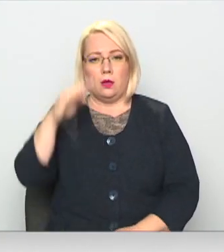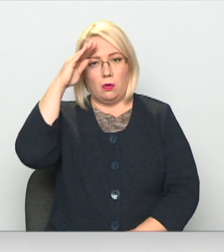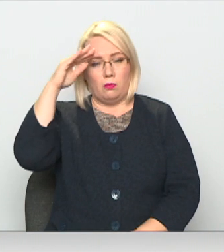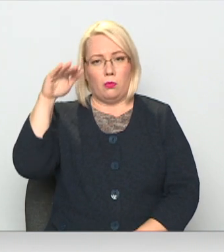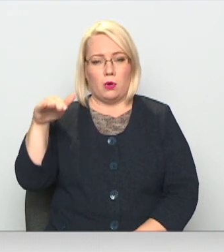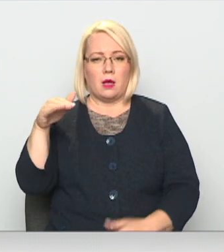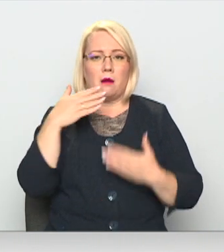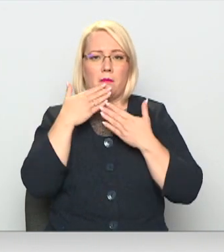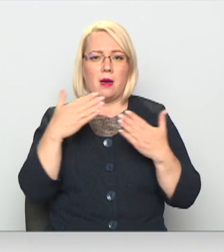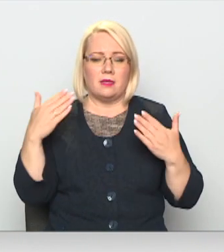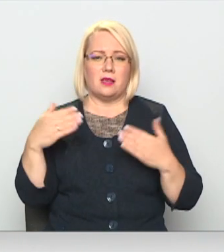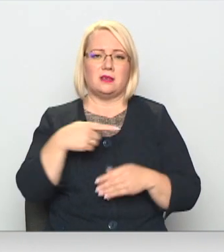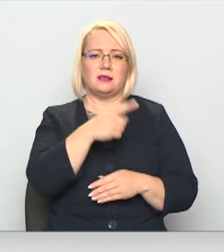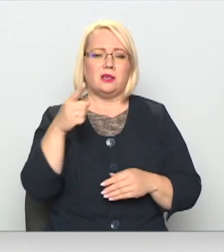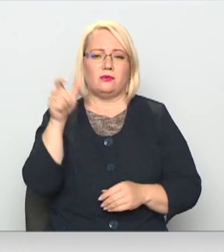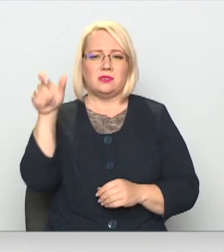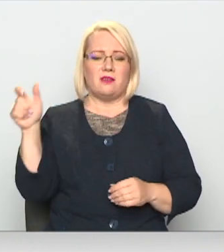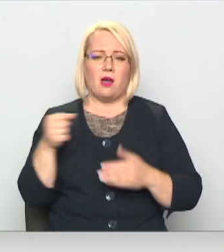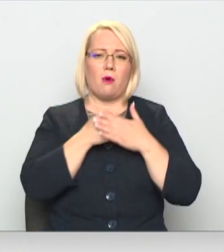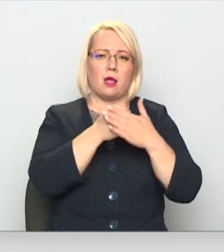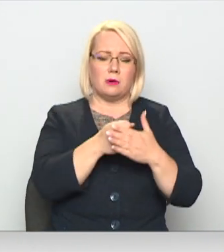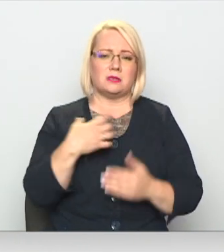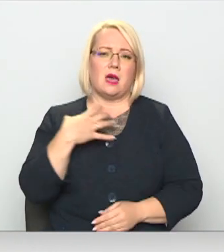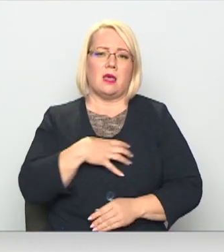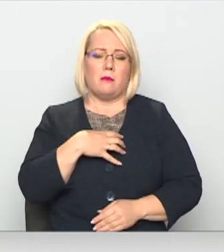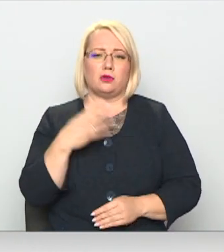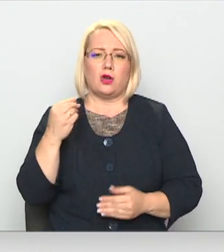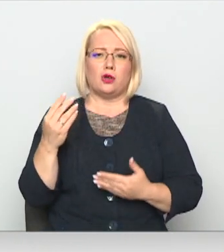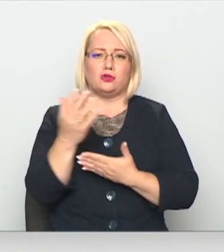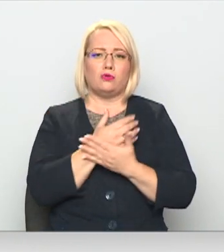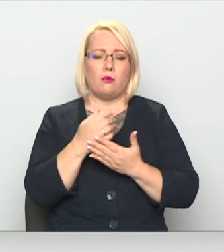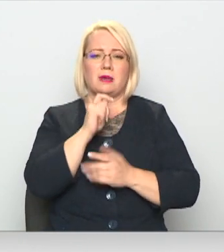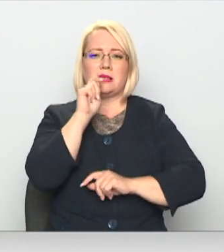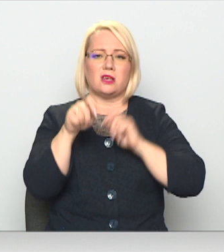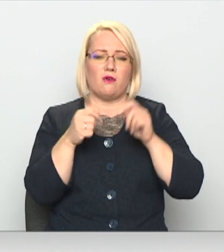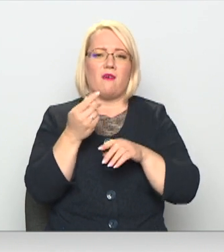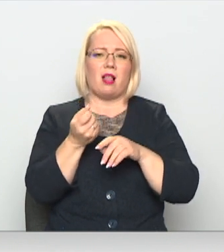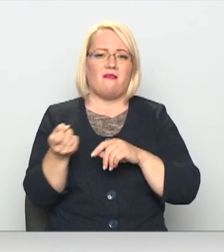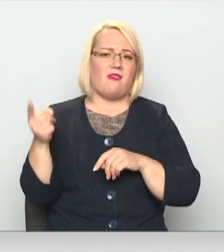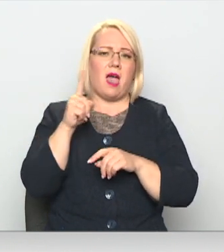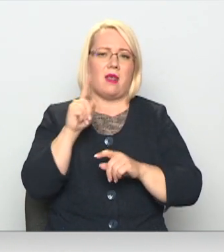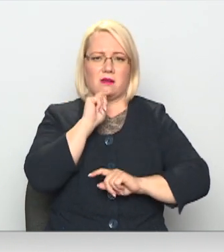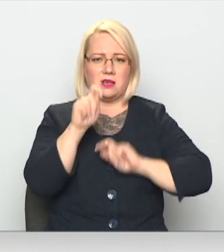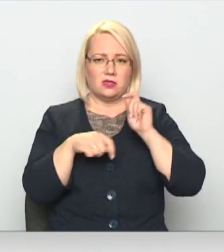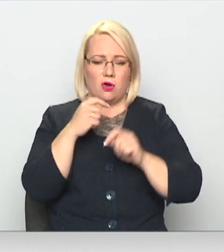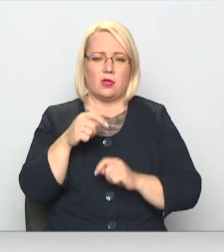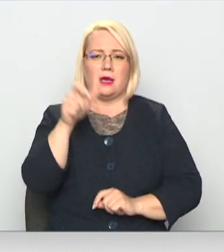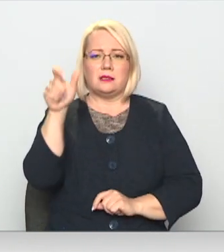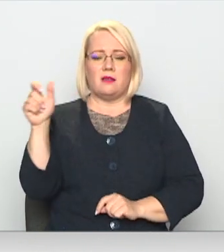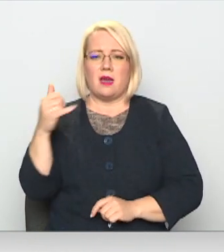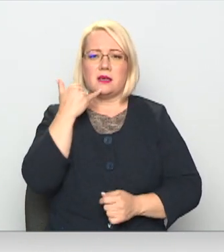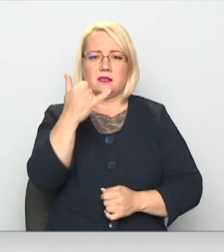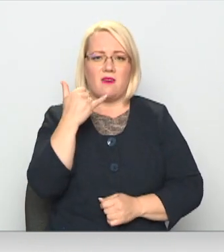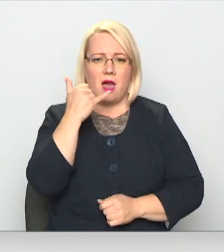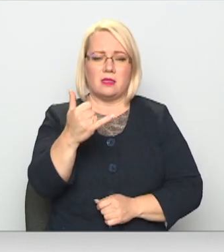pateicoties līdzcilvēku atbalstam nepieciešamā suma ir saziedot un pārziedota, jo līdzcilvēku zvanīja un